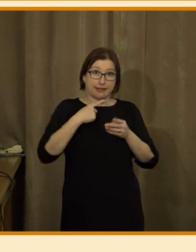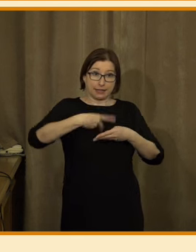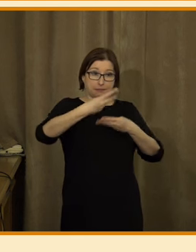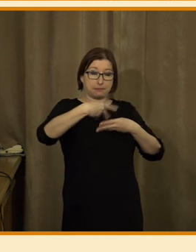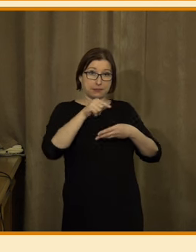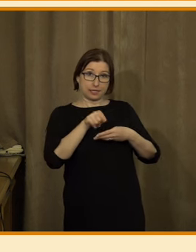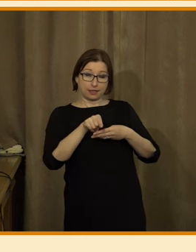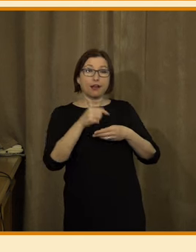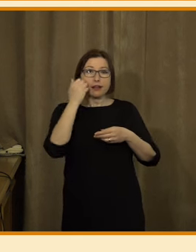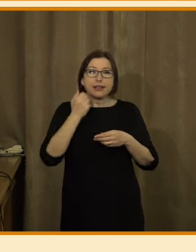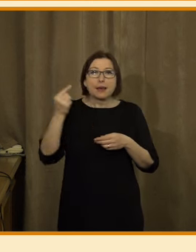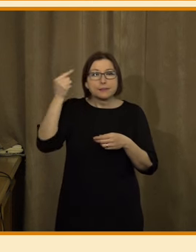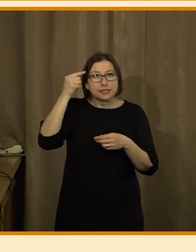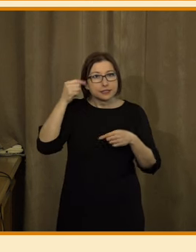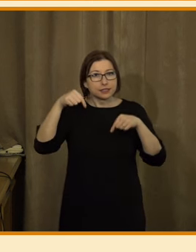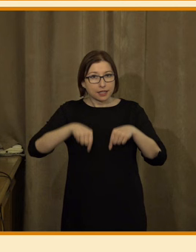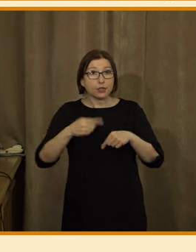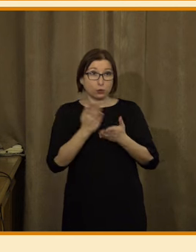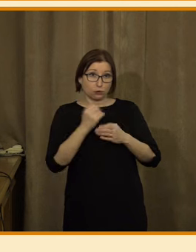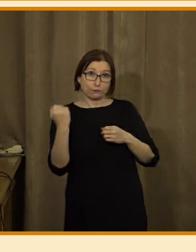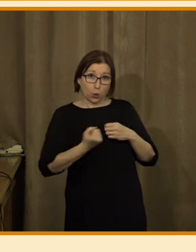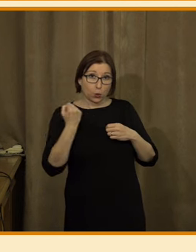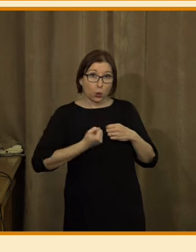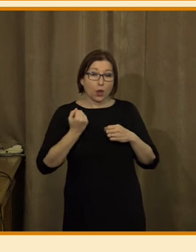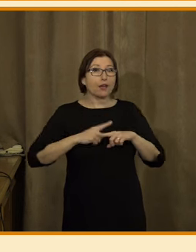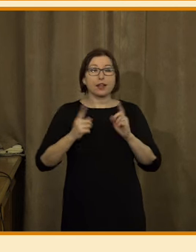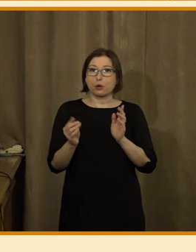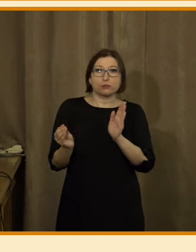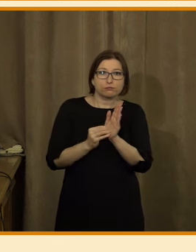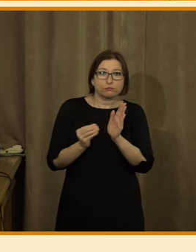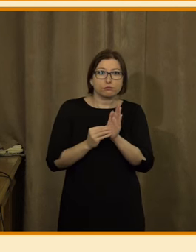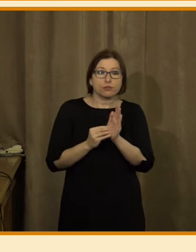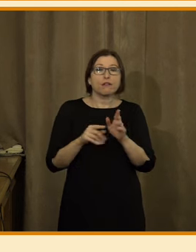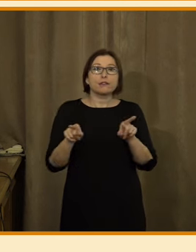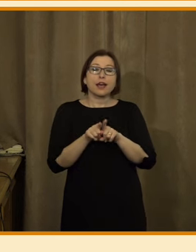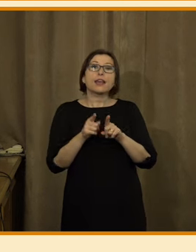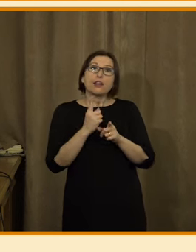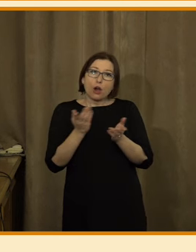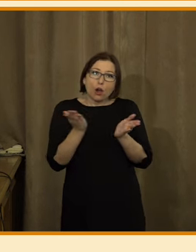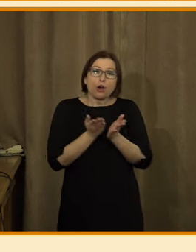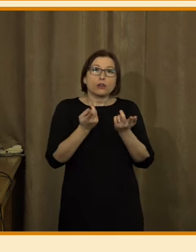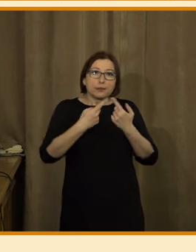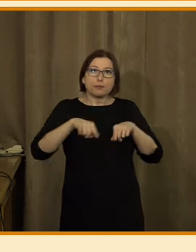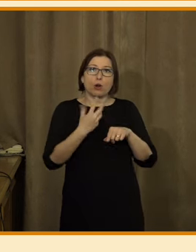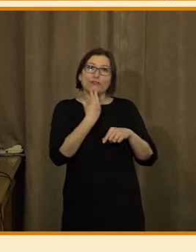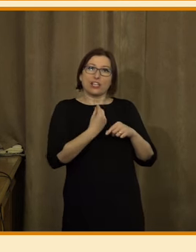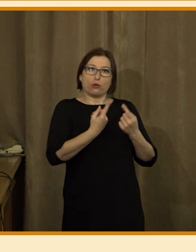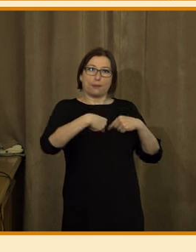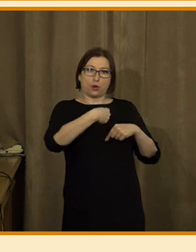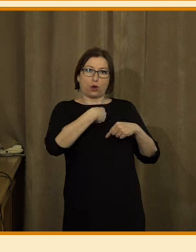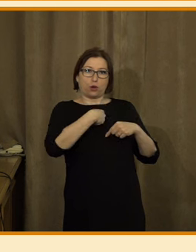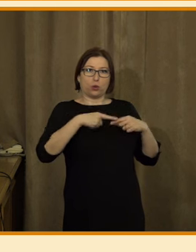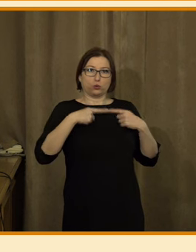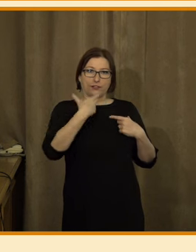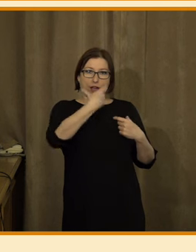myslí, že už v České republice funguje personalizace, za přínosné pro uživatelé. A pak tam je